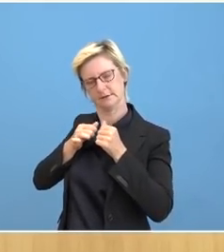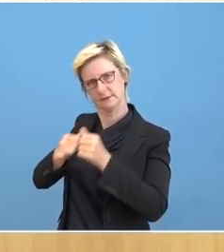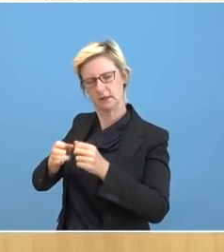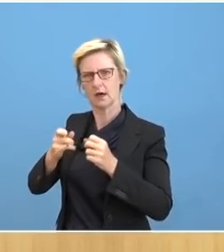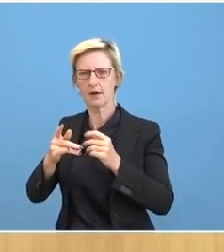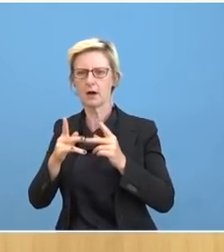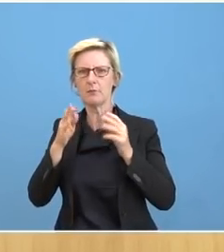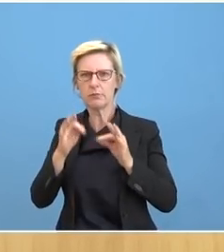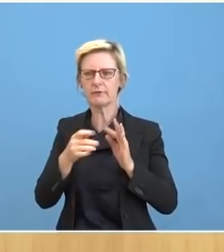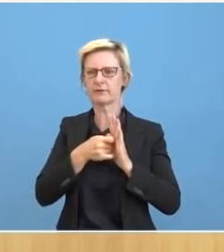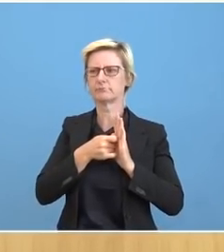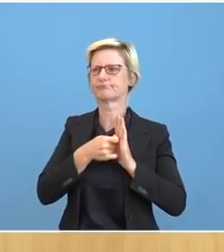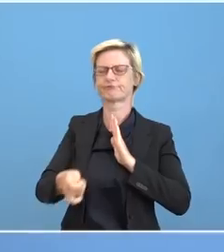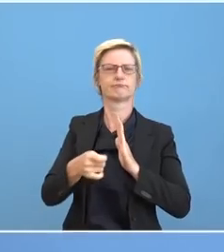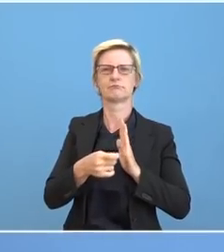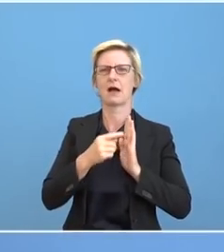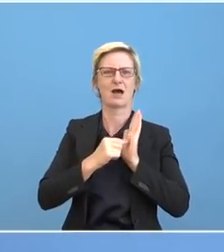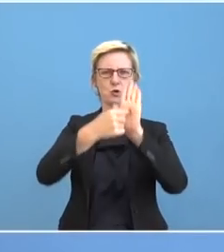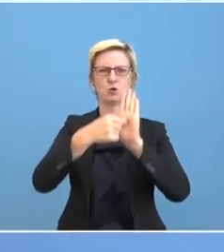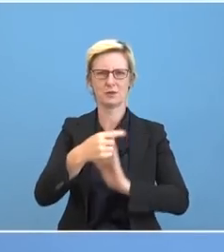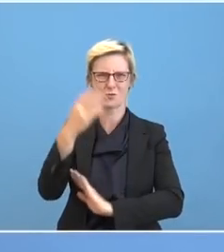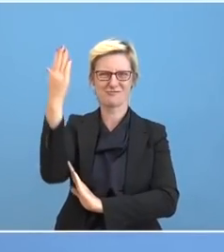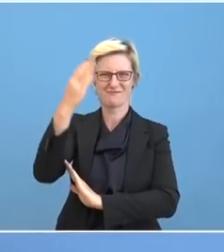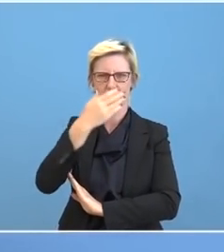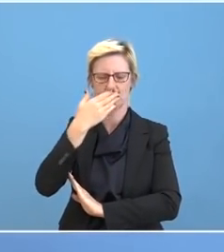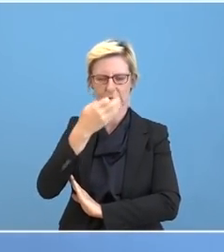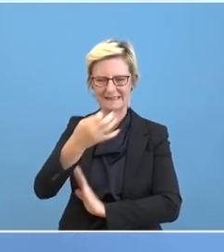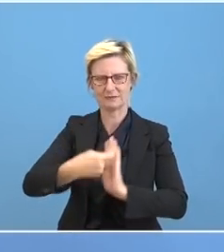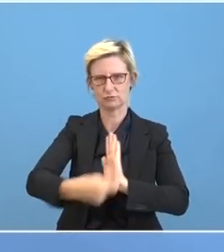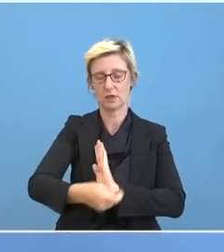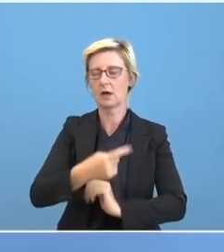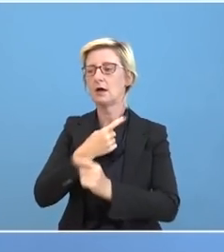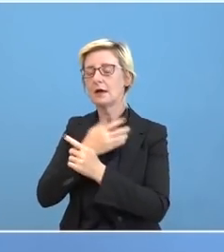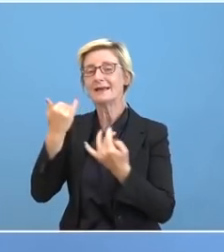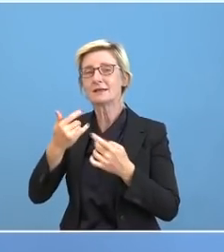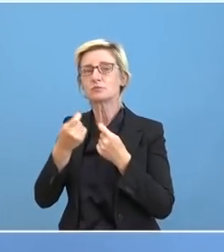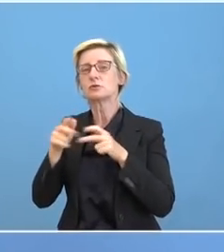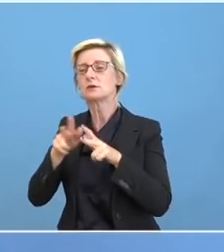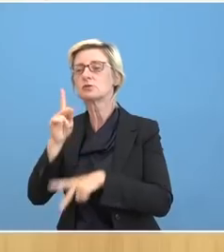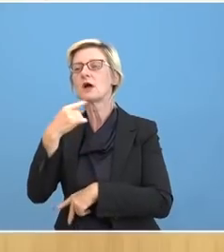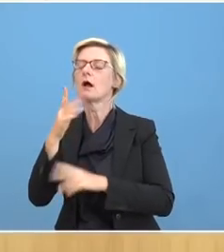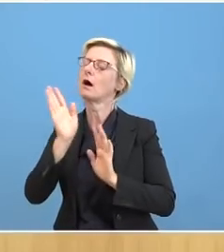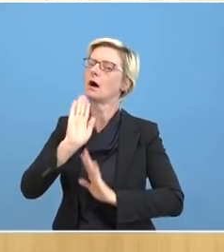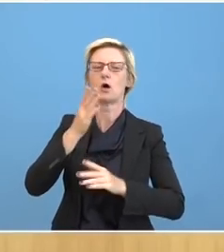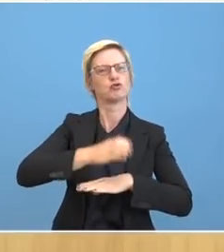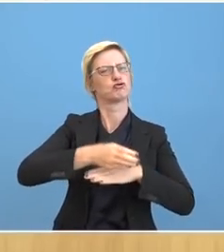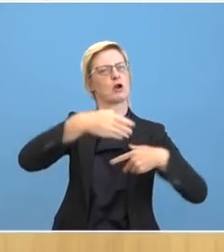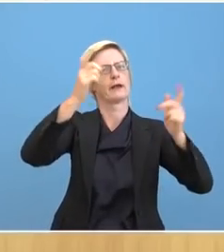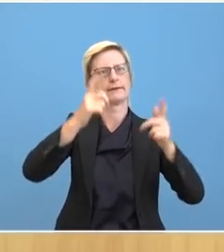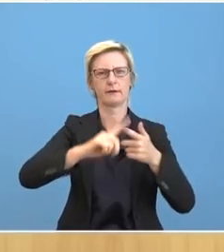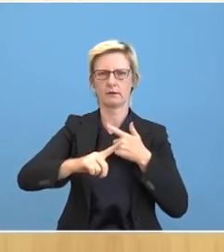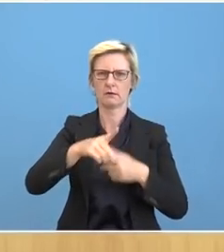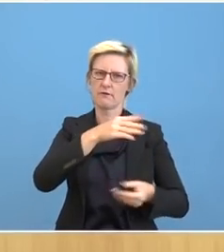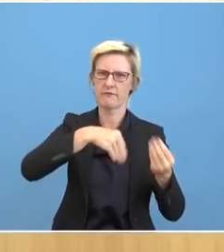Und da frage ich mich auch, hat die Bundesregierung vielleicht, weil sie eben so stark unterstrichen haben, dass nur die Familie und nur die Charité über die Gesundheit von